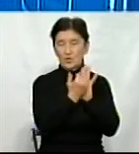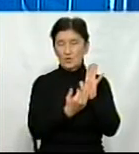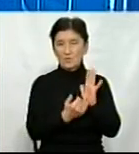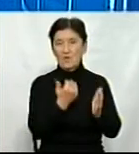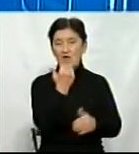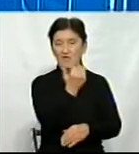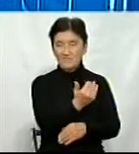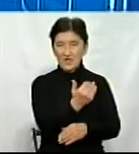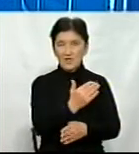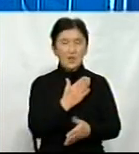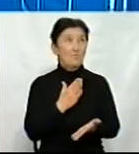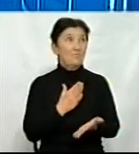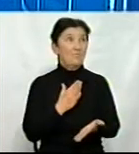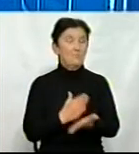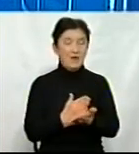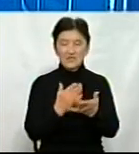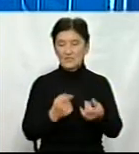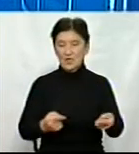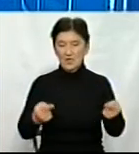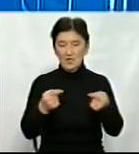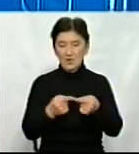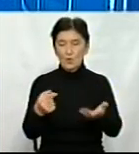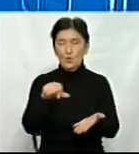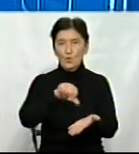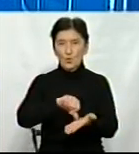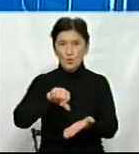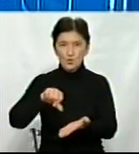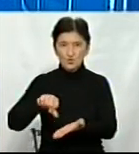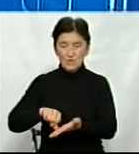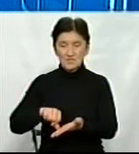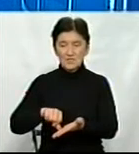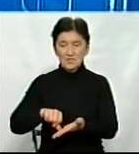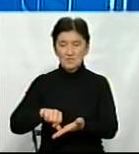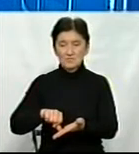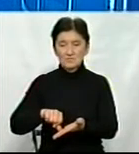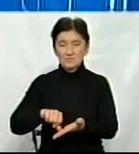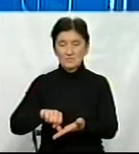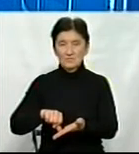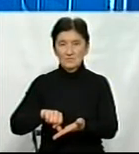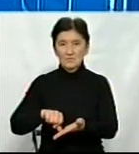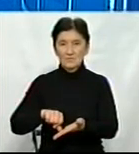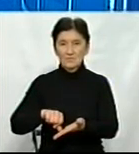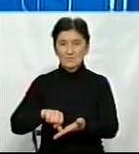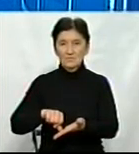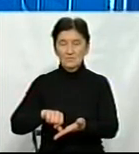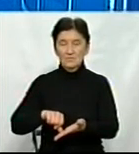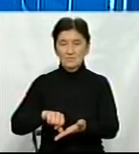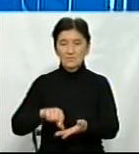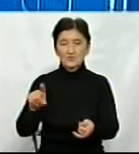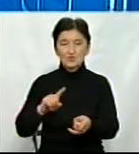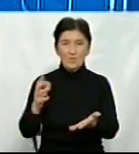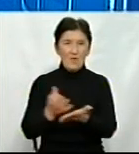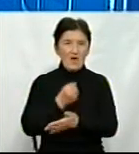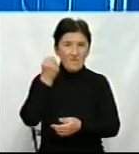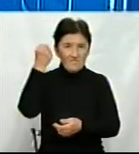маєте, скажімо, безпосередню участь, брали безпосередню участь в тому, щоб виграти